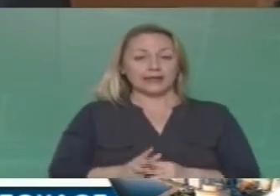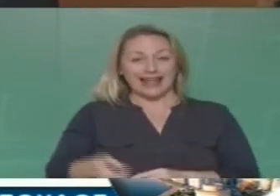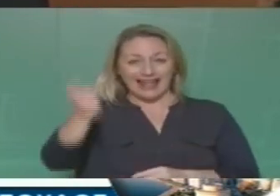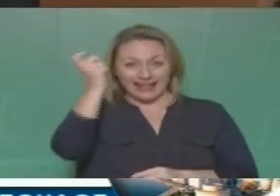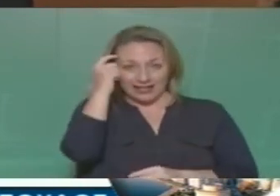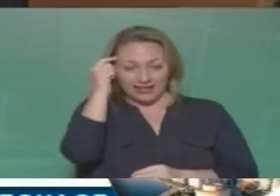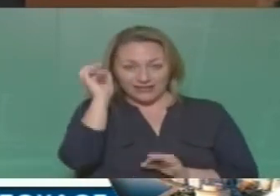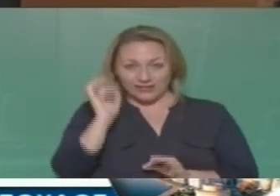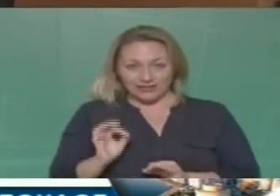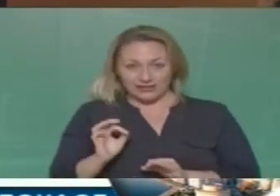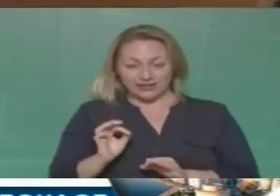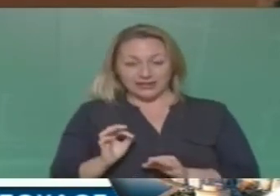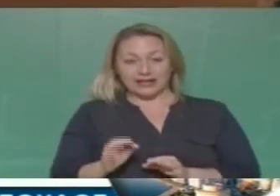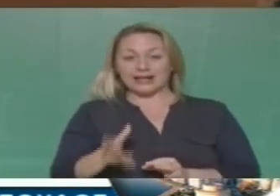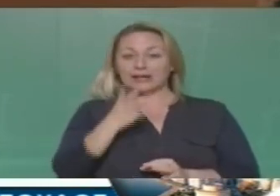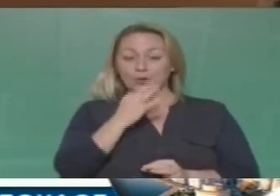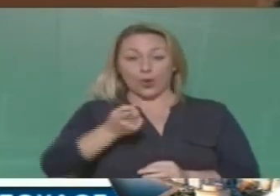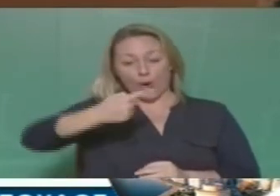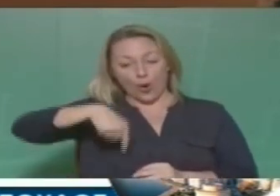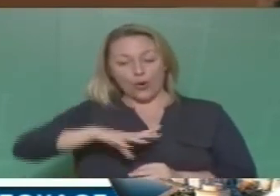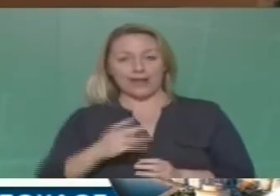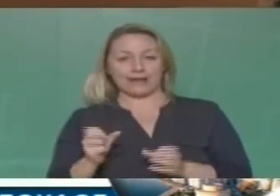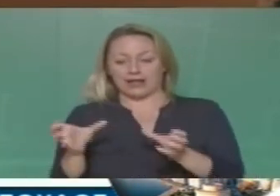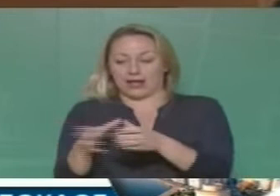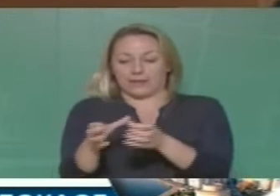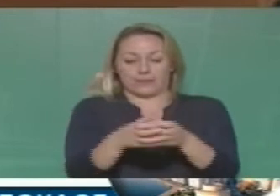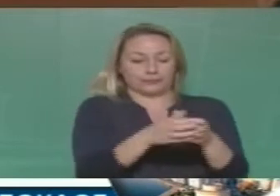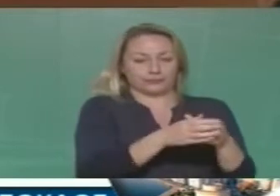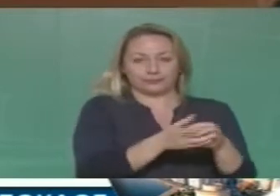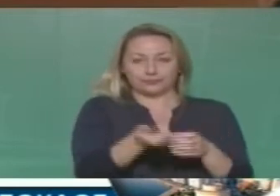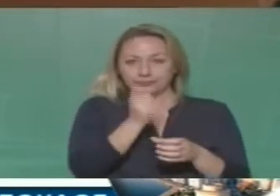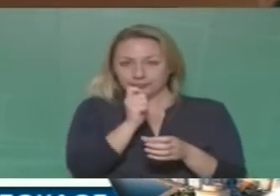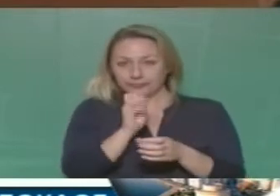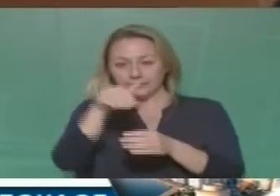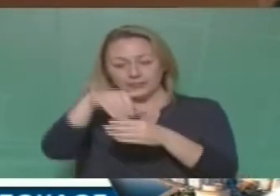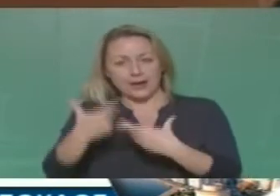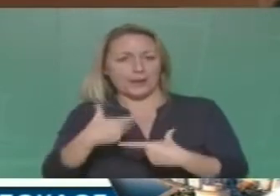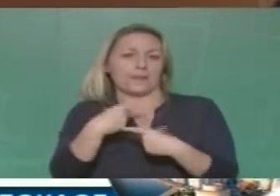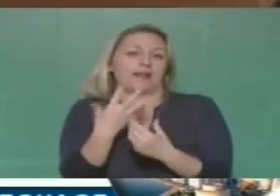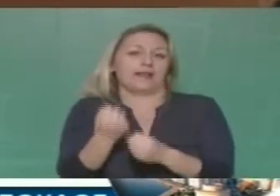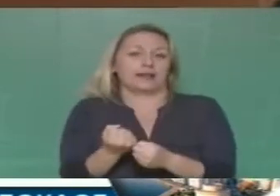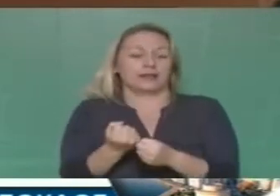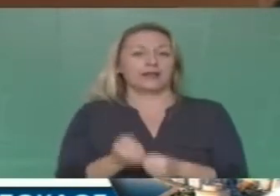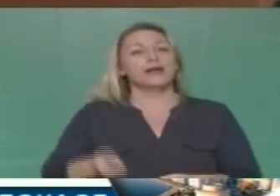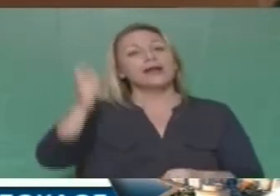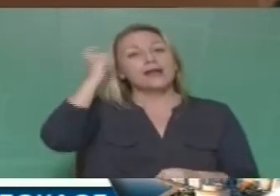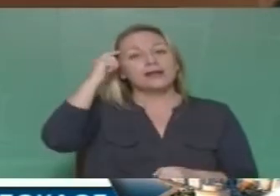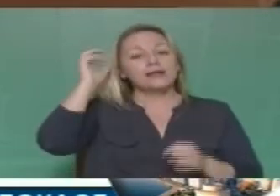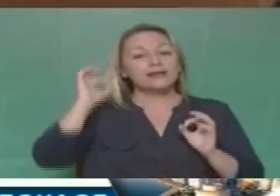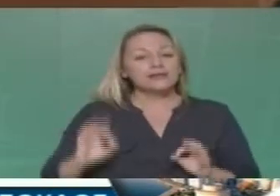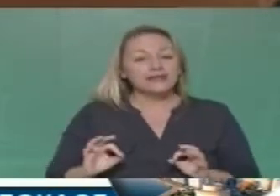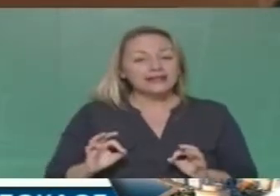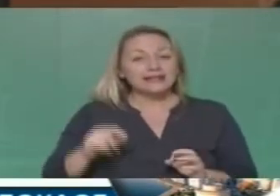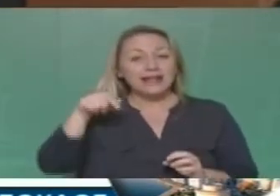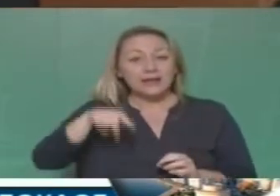Καταλαβαίνετε, γιατί όλοι προέρχεστε από κόμματα, υποστηριχθήκατε από κόμματα και είστε μέλη κομμάτων. Καταλαβαίνετε όλοι σας τι